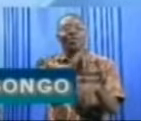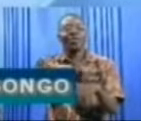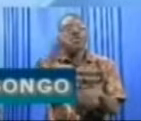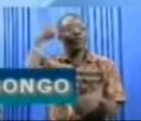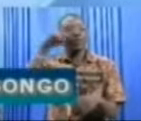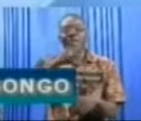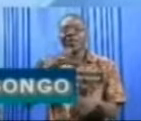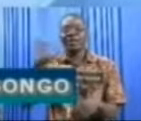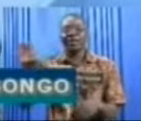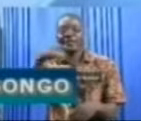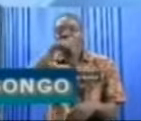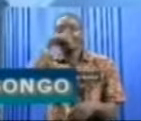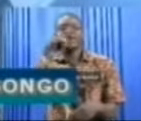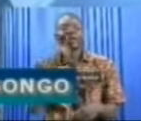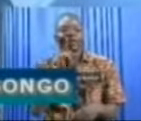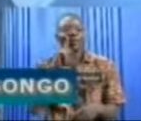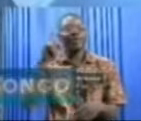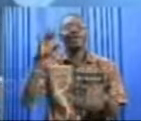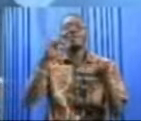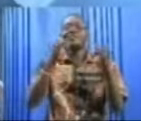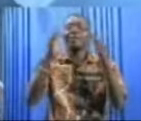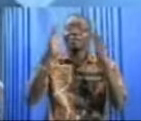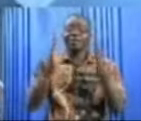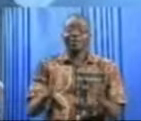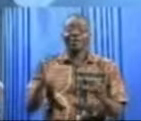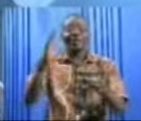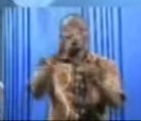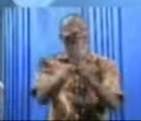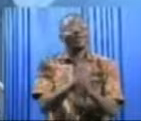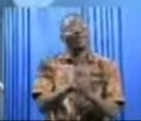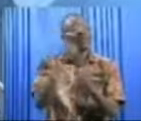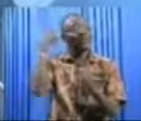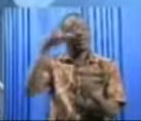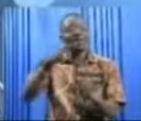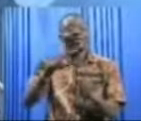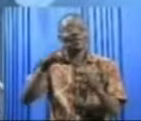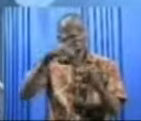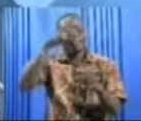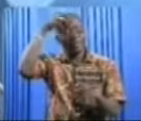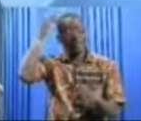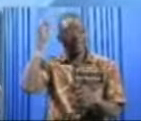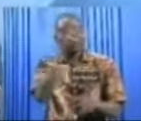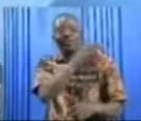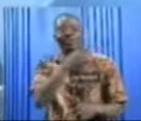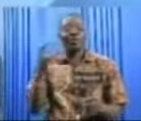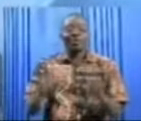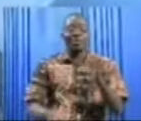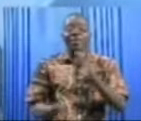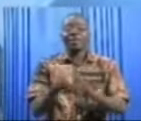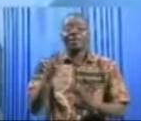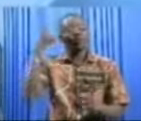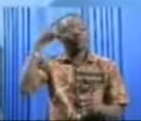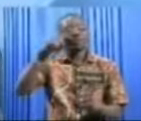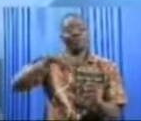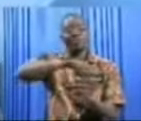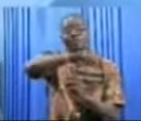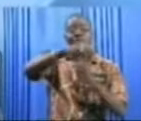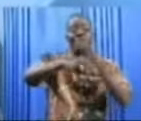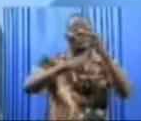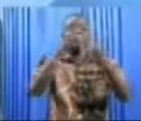Il faut surtout que les étalons gagnent les panthères pour postuler au biais pour le prochain tour du mondial.